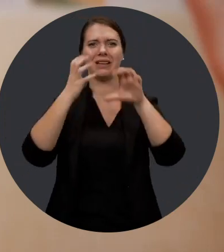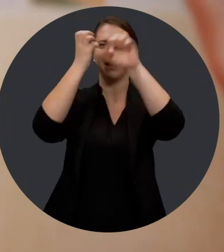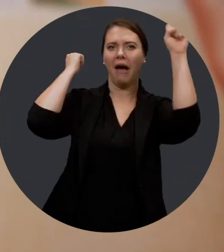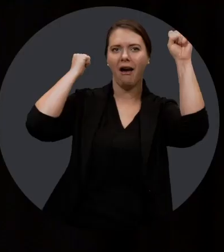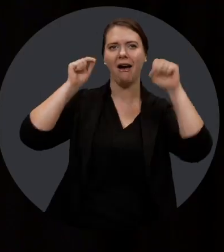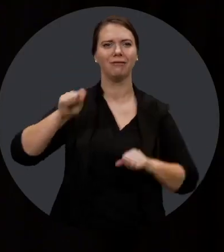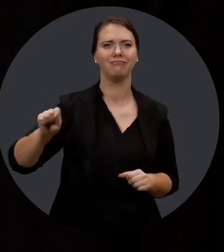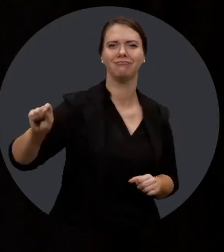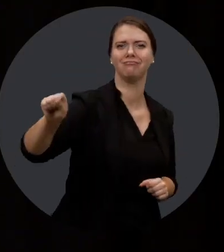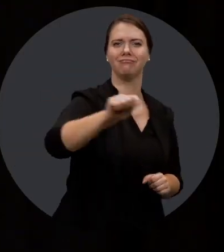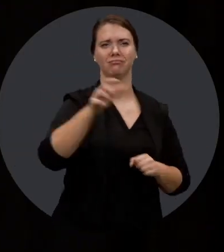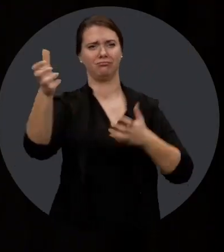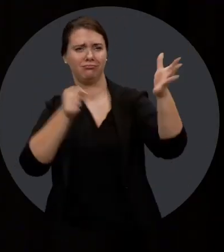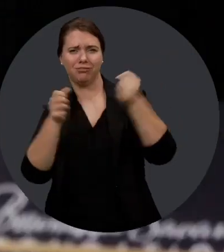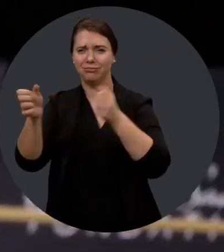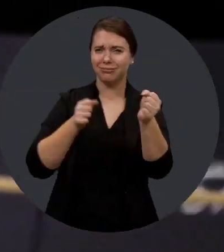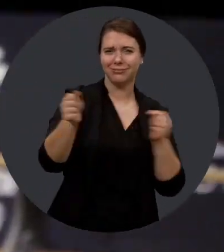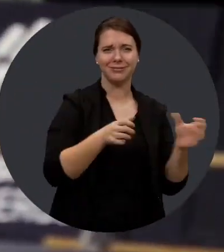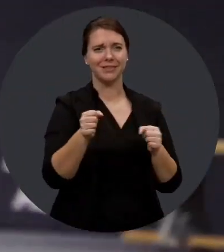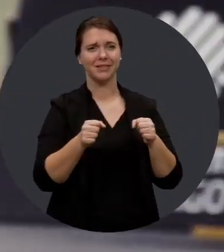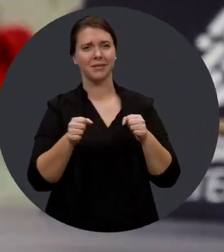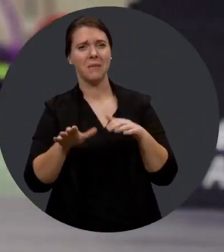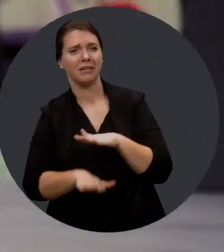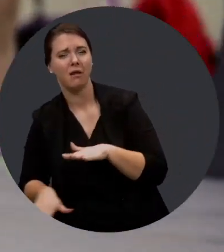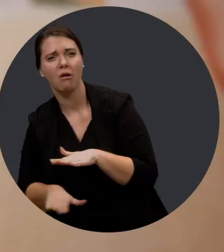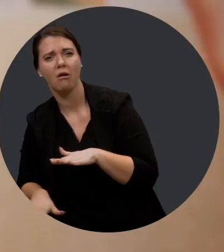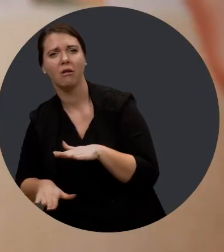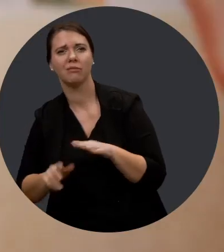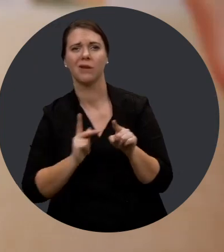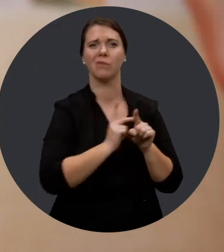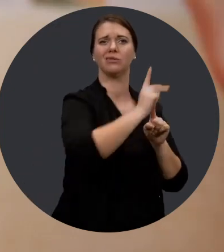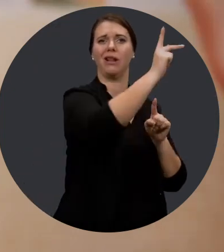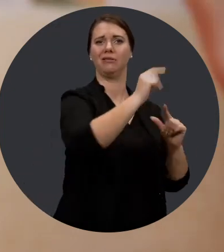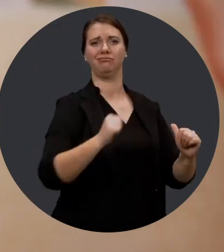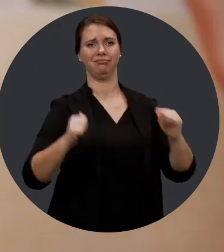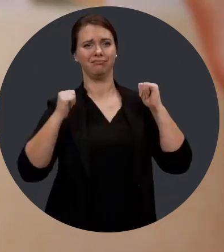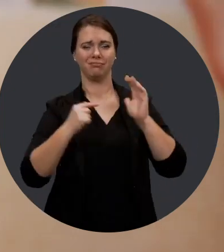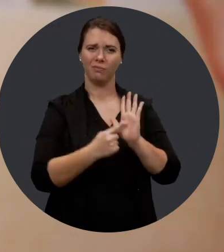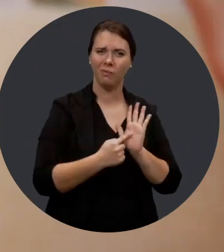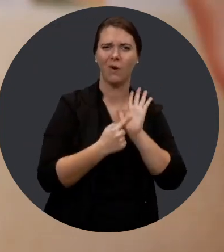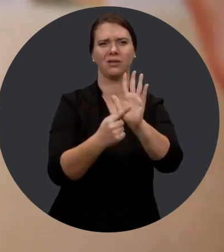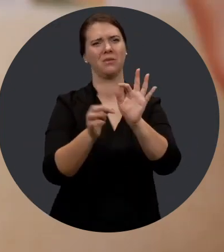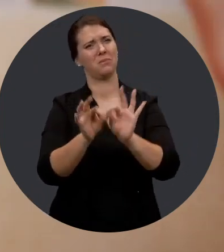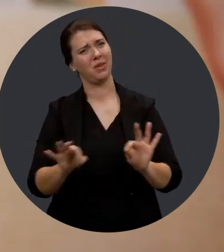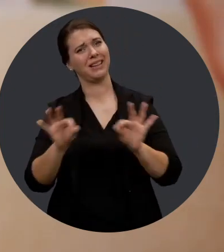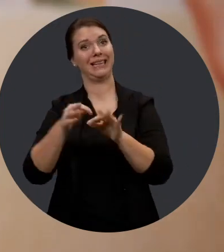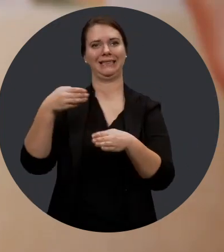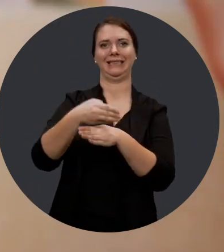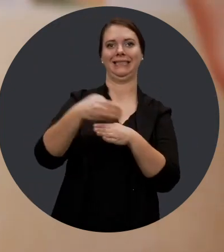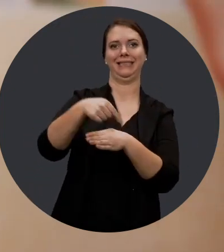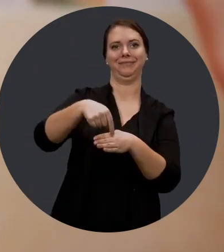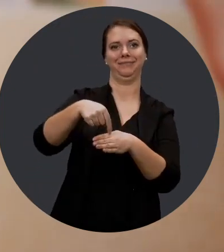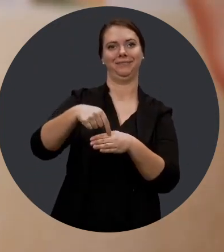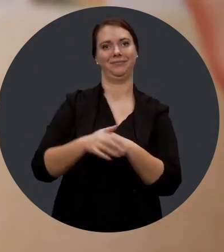mais d'aller chercher des ambassadeurs, de faire côtoyer l'amateur avec l'élite, de démontrer par